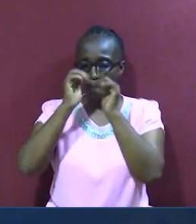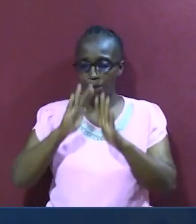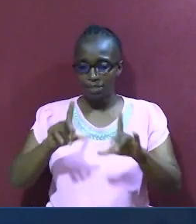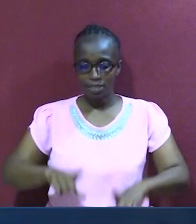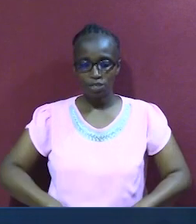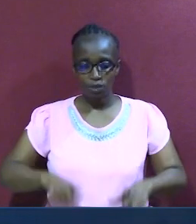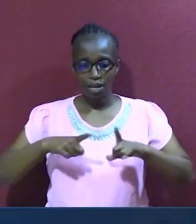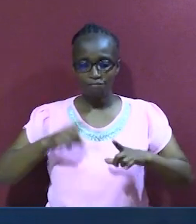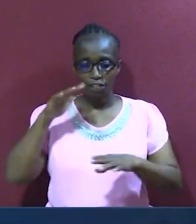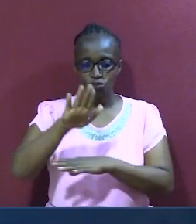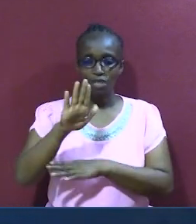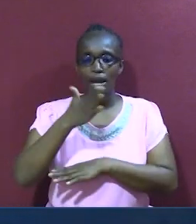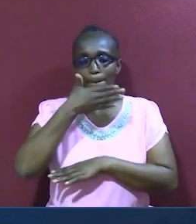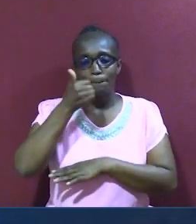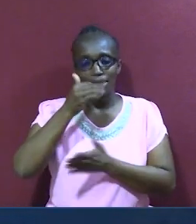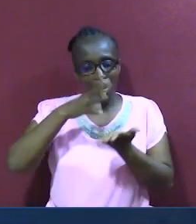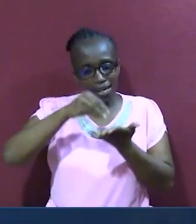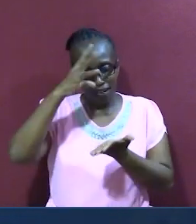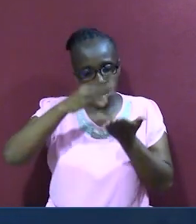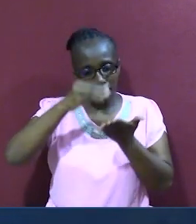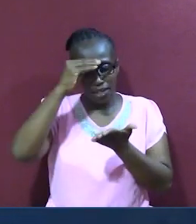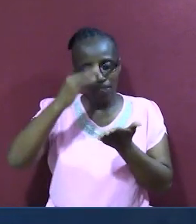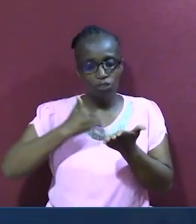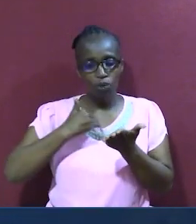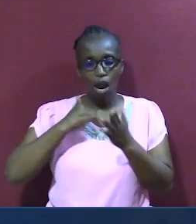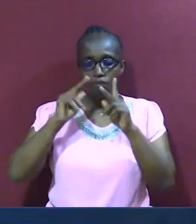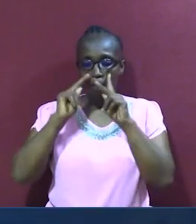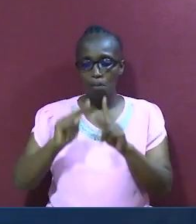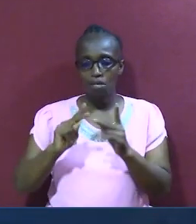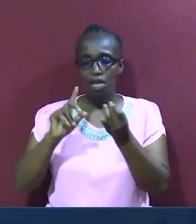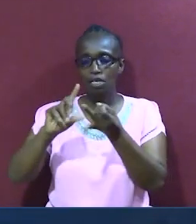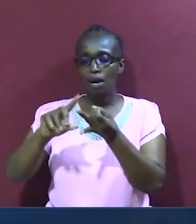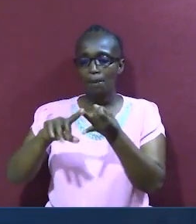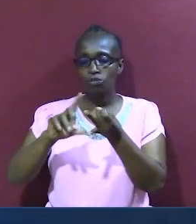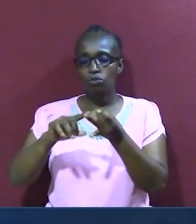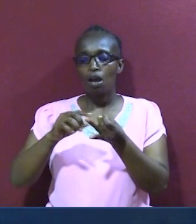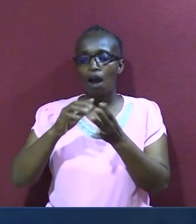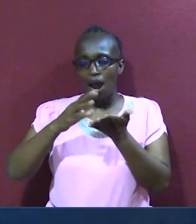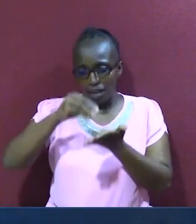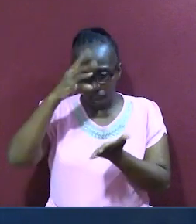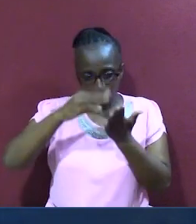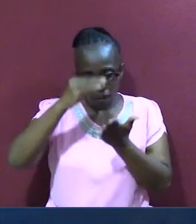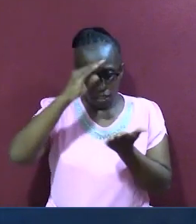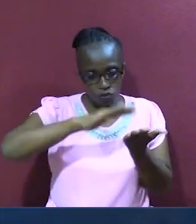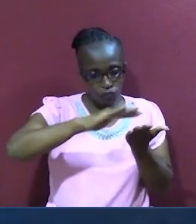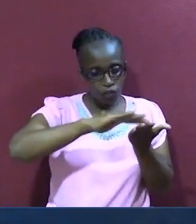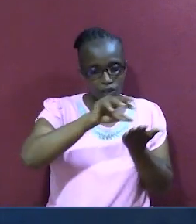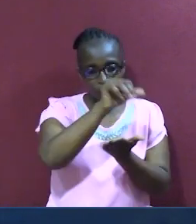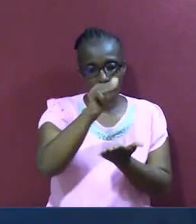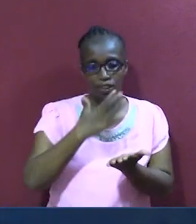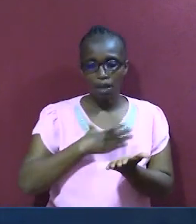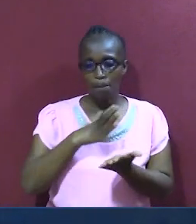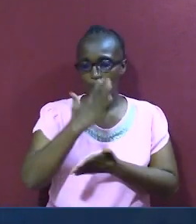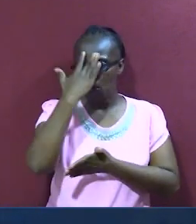kujifunza kuwa na amani, na ni vizuri kujifunza kuwasamee wale wengini, wa maana mungu